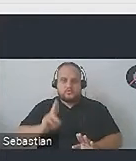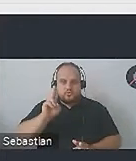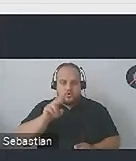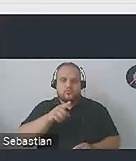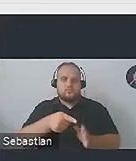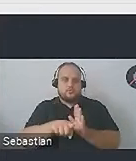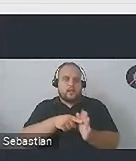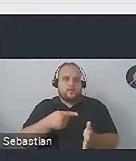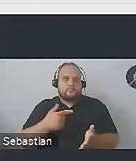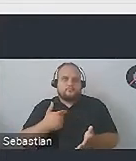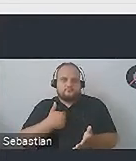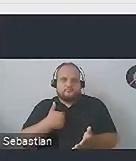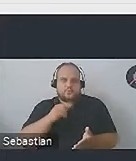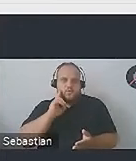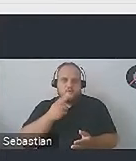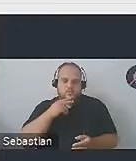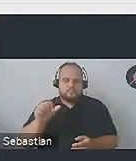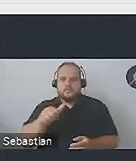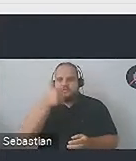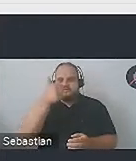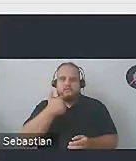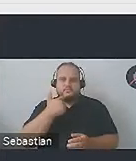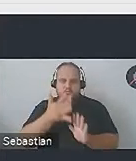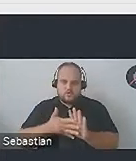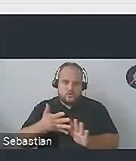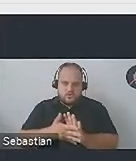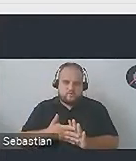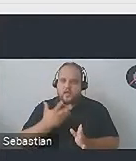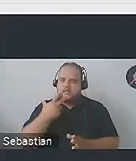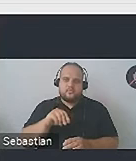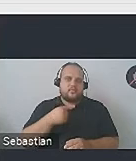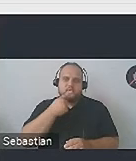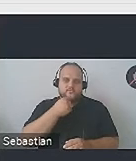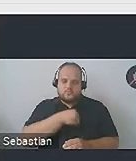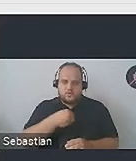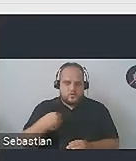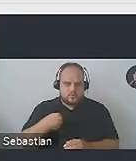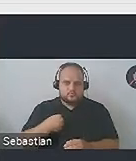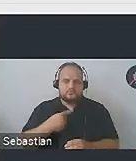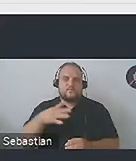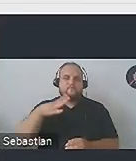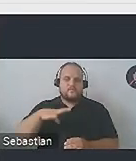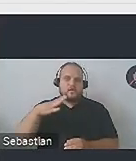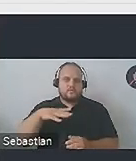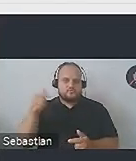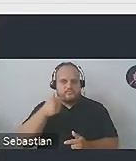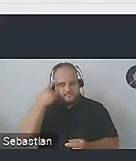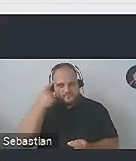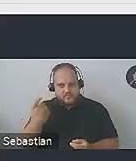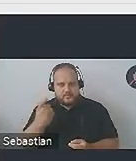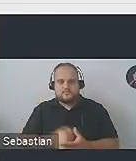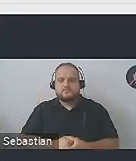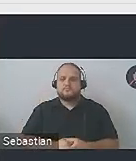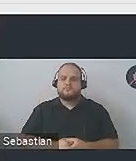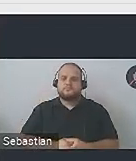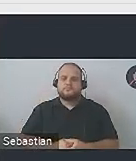no to dla niego pierwszym głównym językiem jest język migowy, a nie język polski wcale. I warto to mieć z tyłu głowy, że